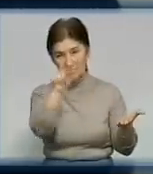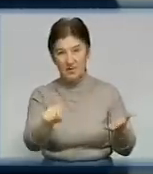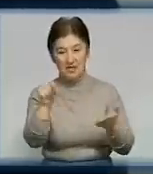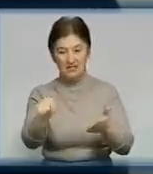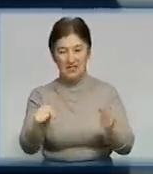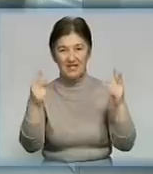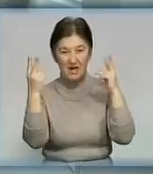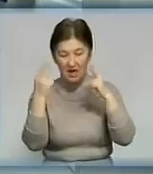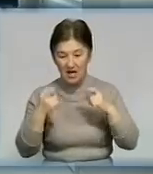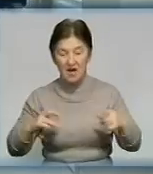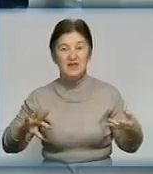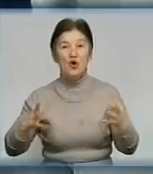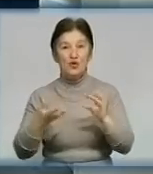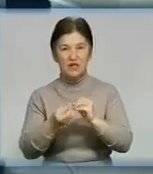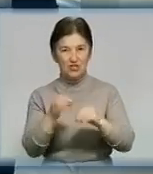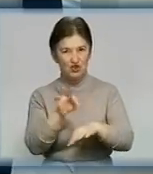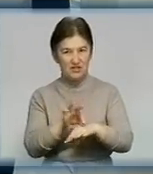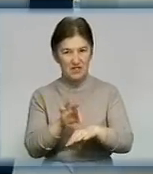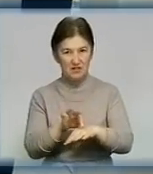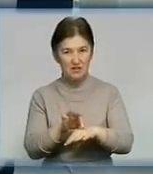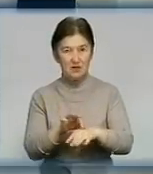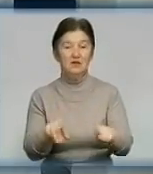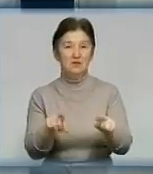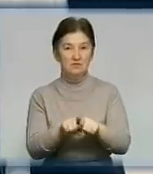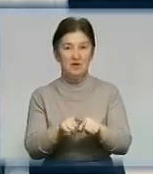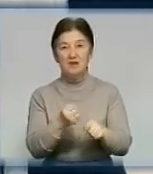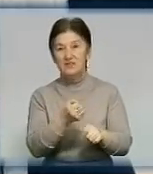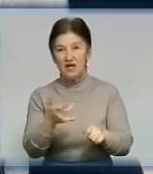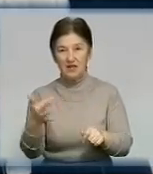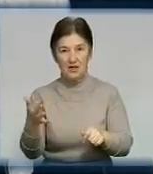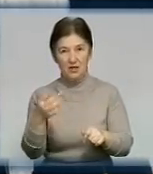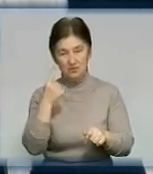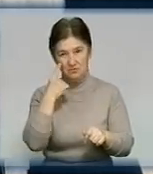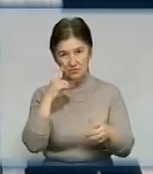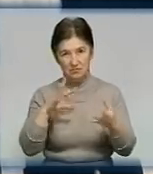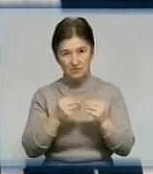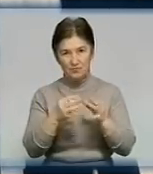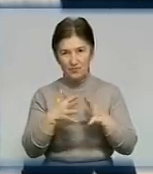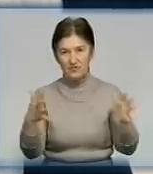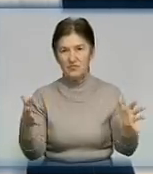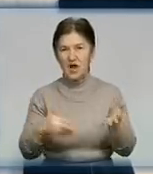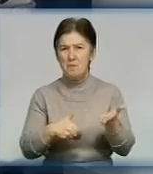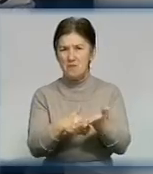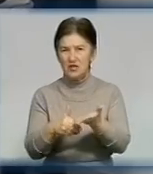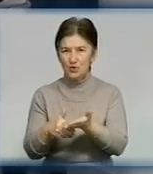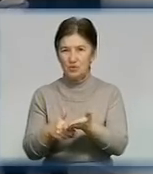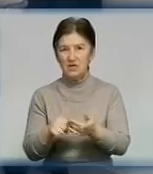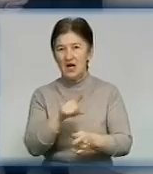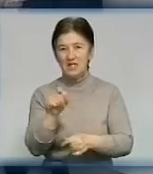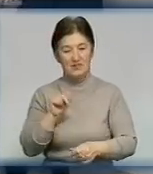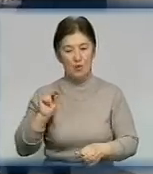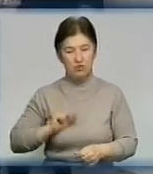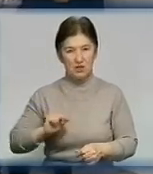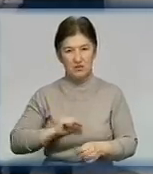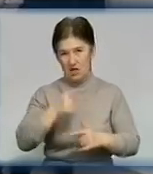діагностичний центр. Для центру вже закупили кілька ультразвукових апаратів. Вони розширять методи діагностики, кажуть медики. Запрацювати ж вони